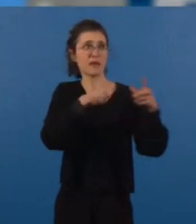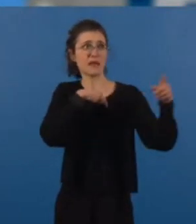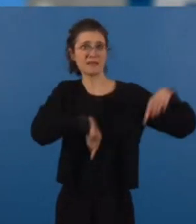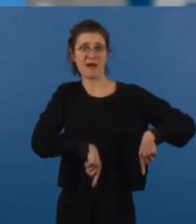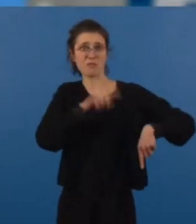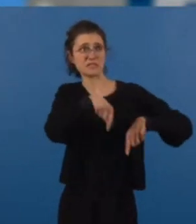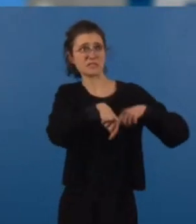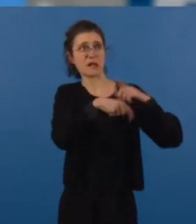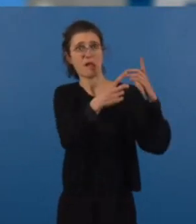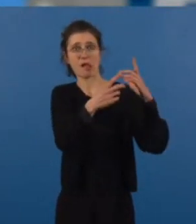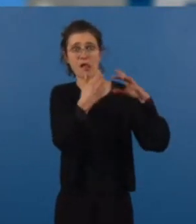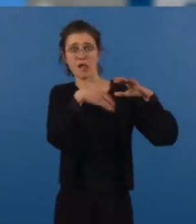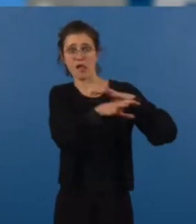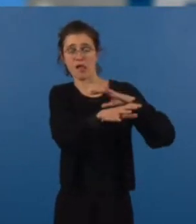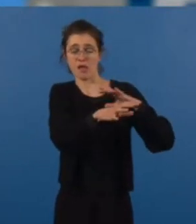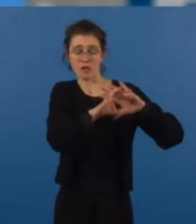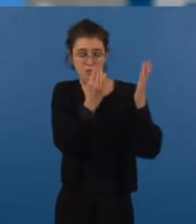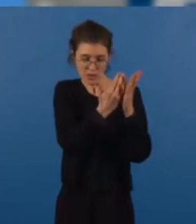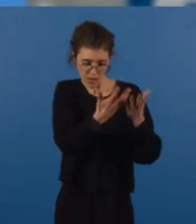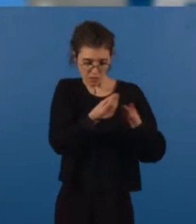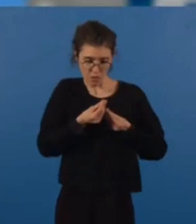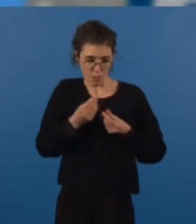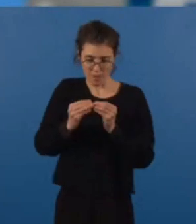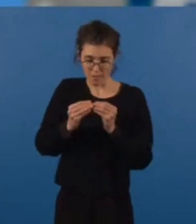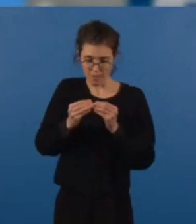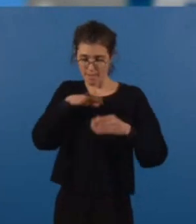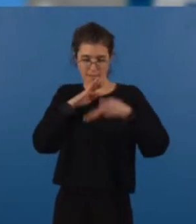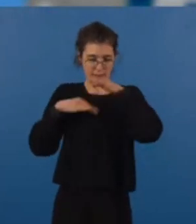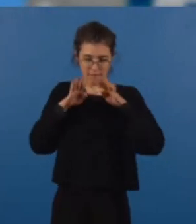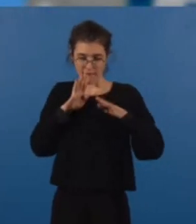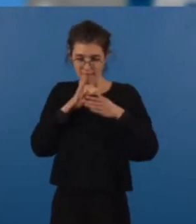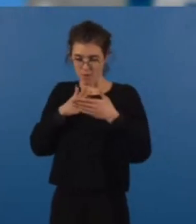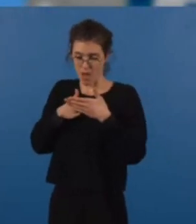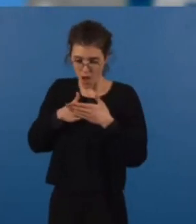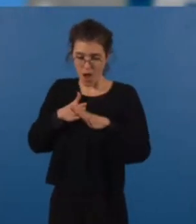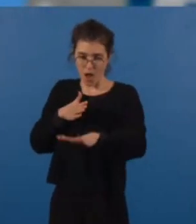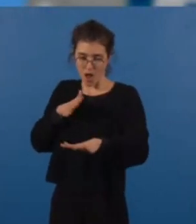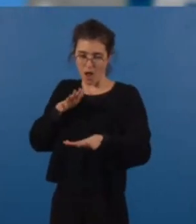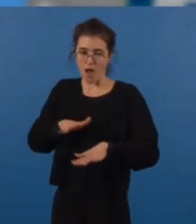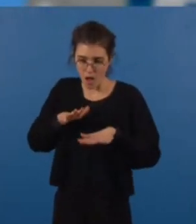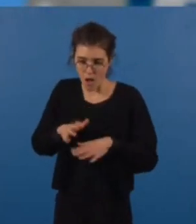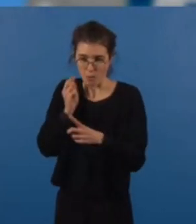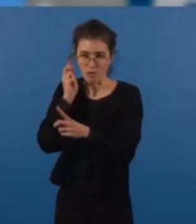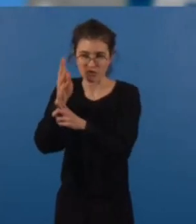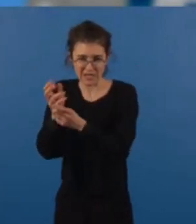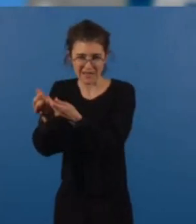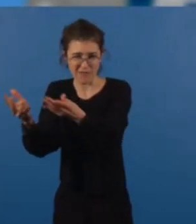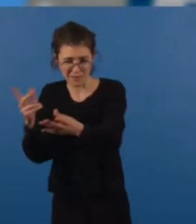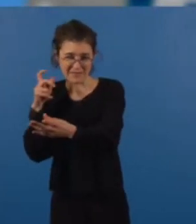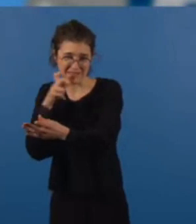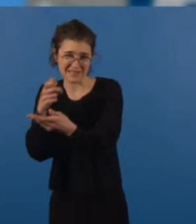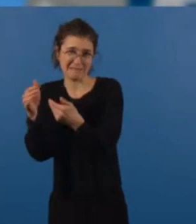sont autant de problématiques qui vont ralentir ou empêcher des projets de voir le jour. 6 000